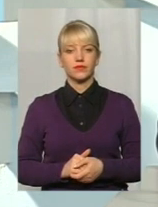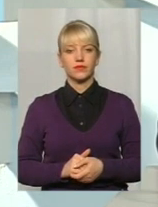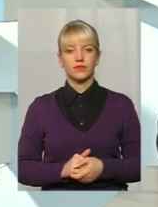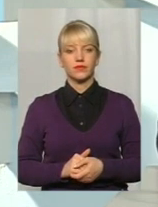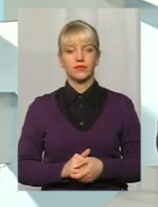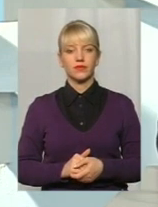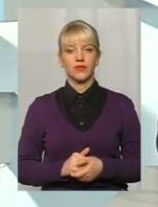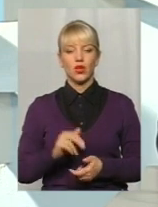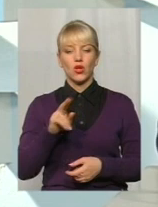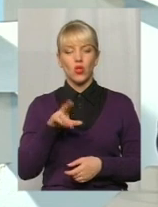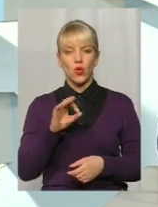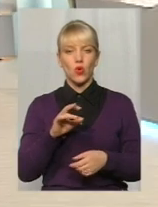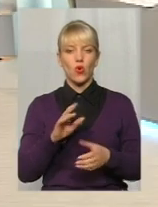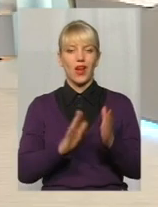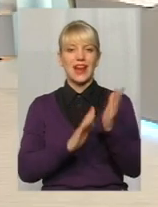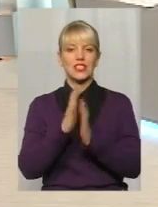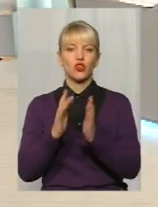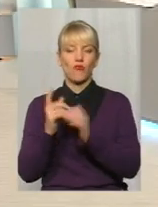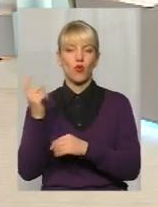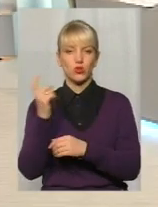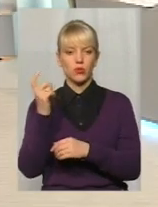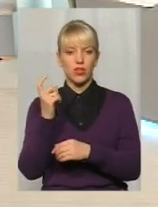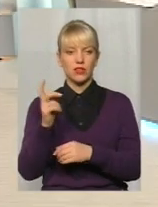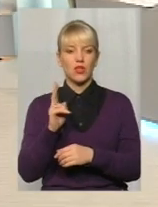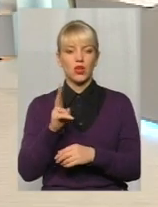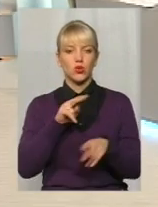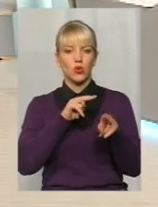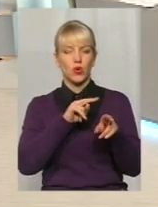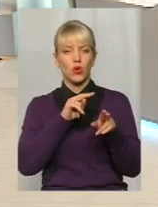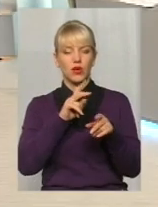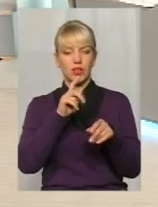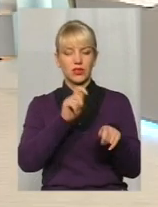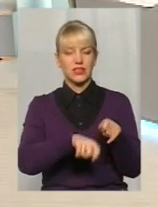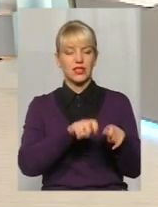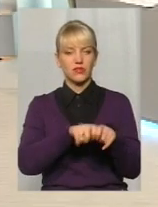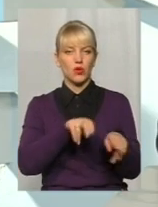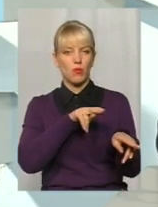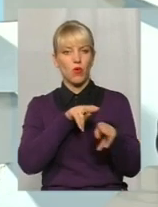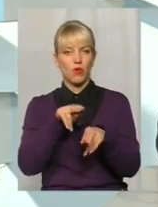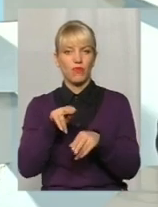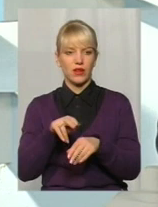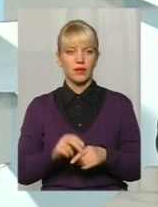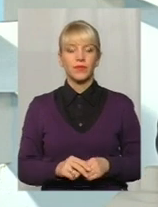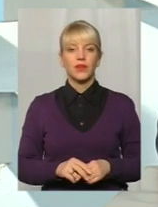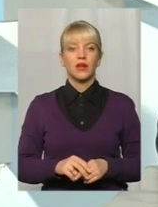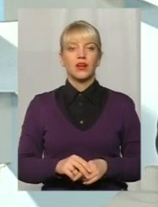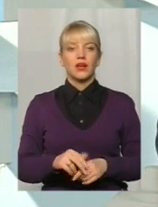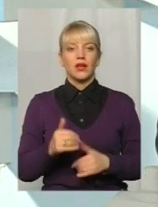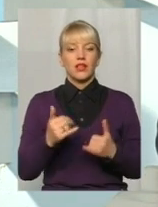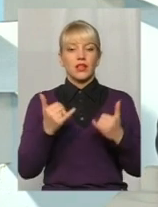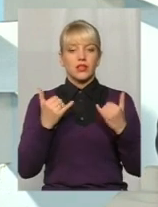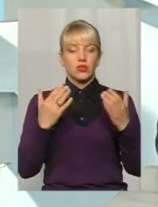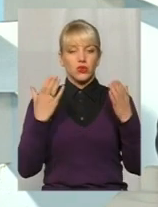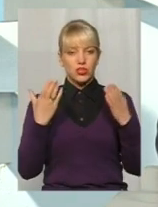До органів лісового господарства, які здійснюють контроль за полюванням. На сьогоднішній день більше